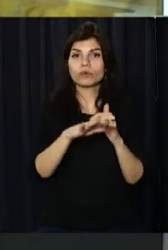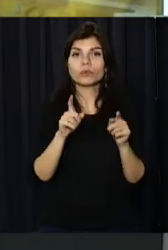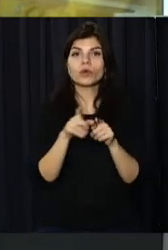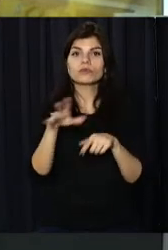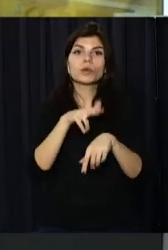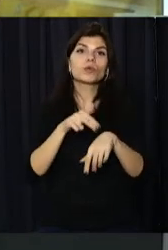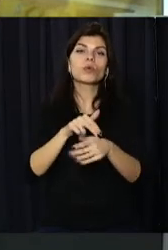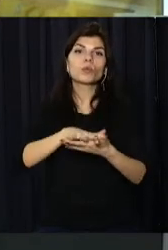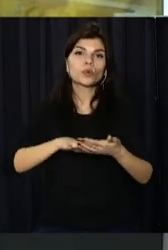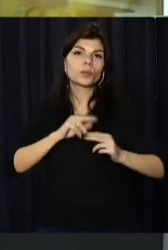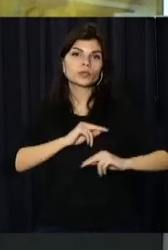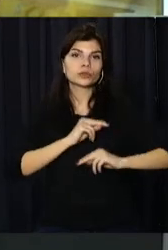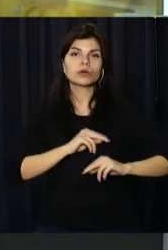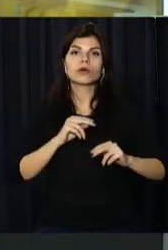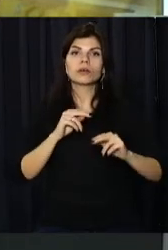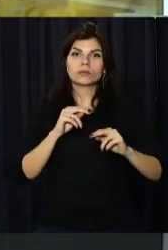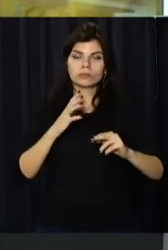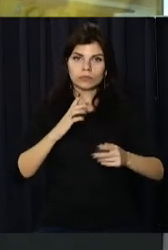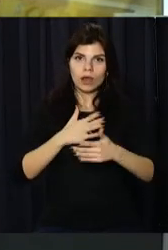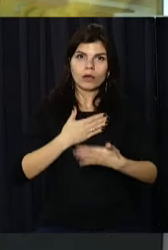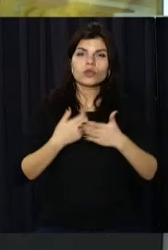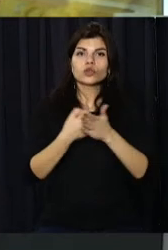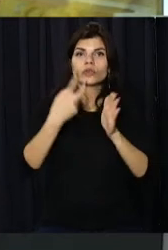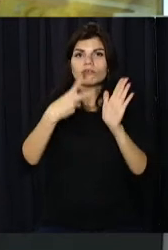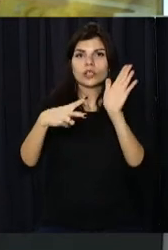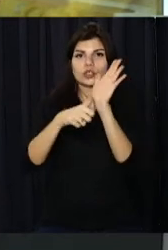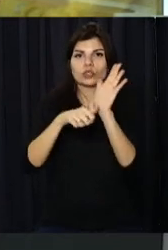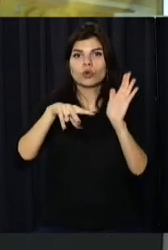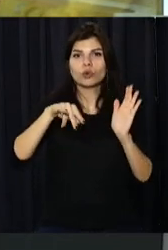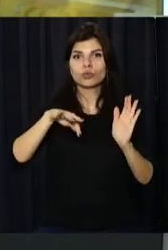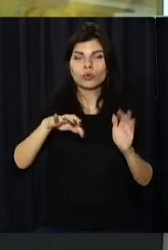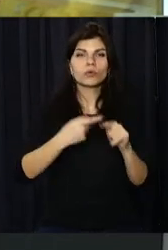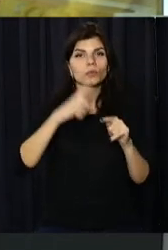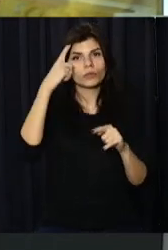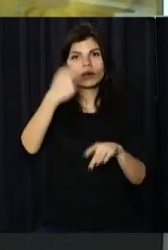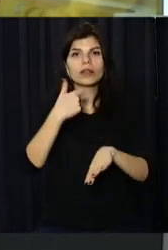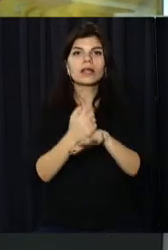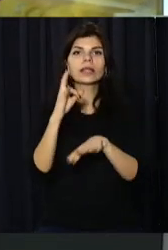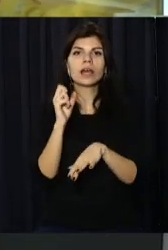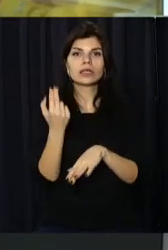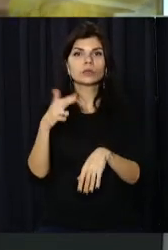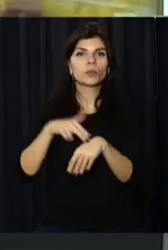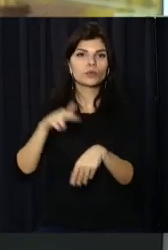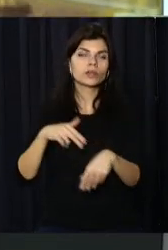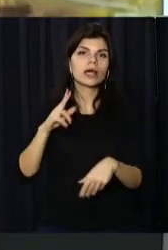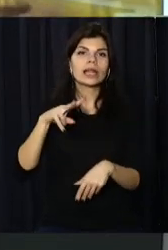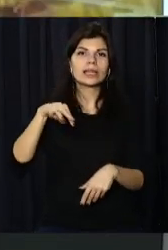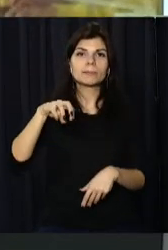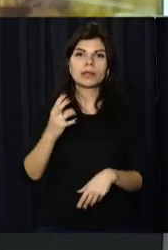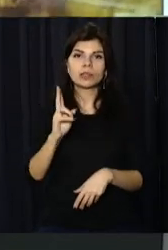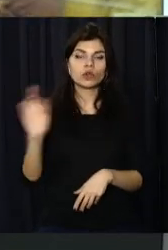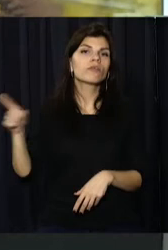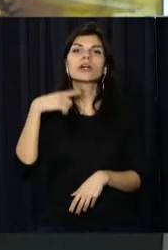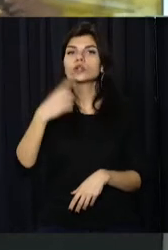поліція продовжує працювати у посиленому режимі до 26 лютого. Про це повідомив глава Нацполіції Ігор Клименко. Він